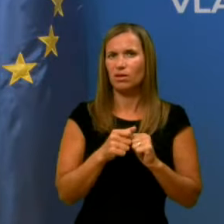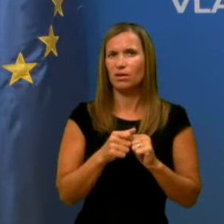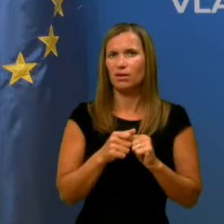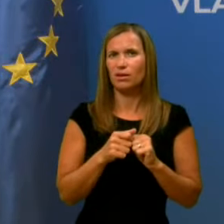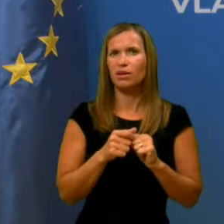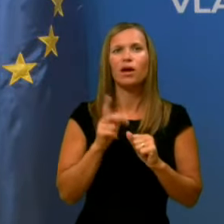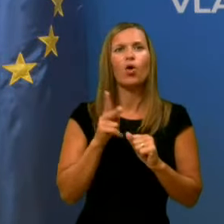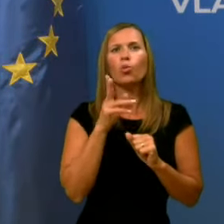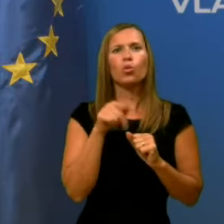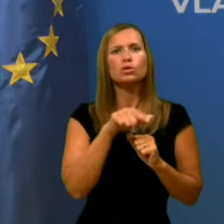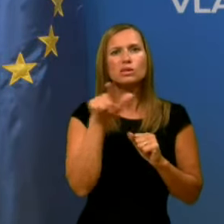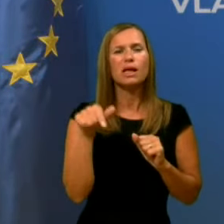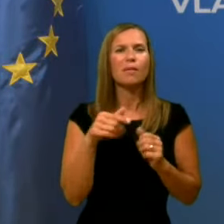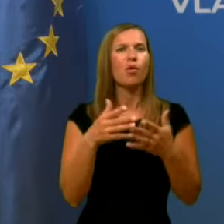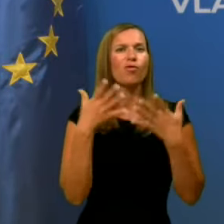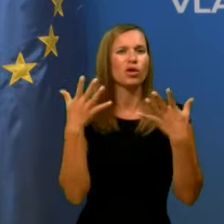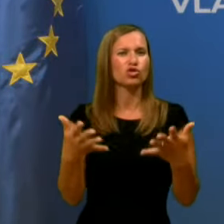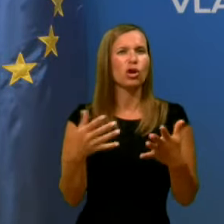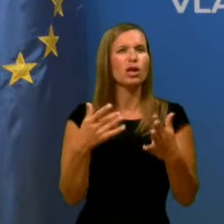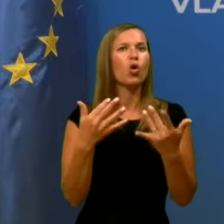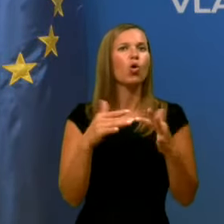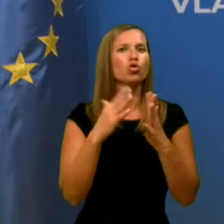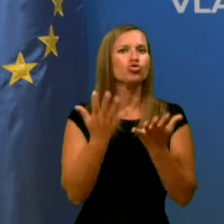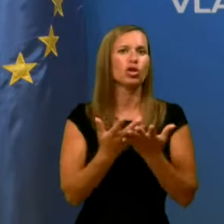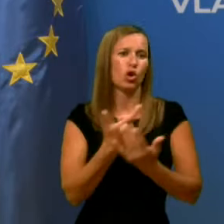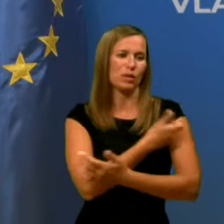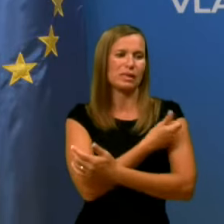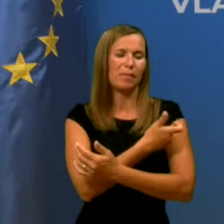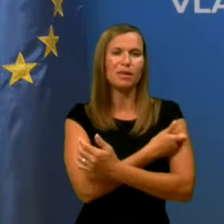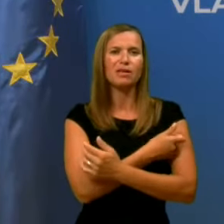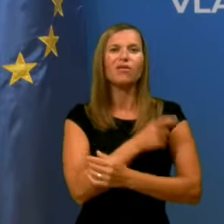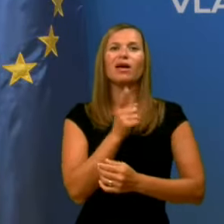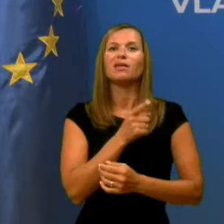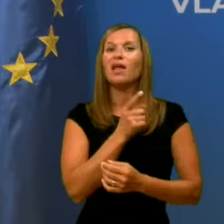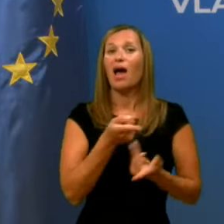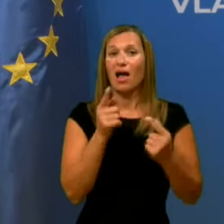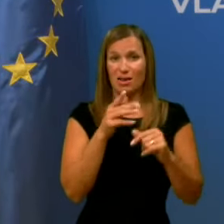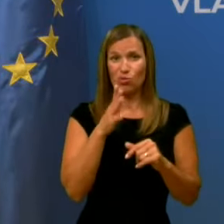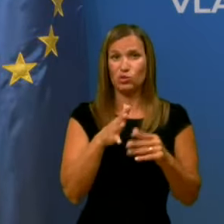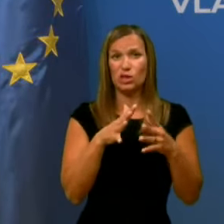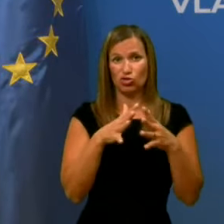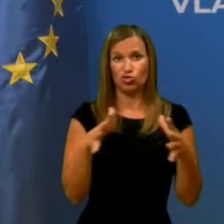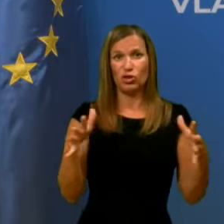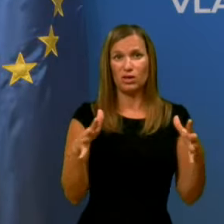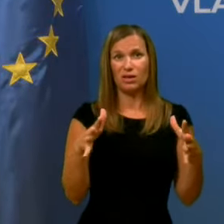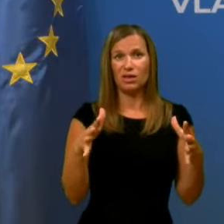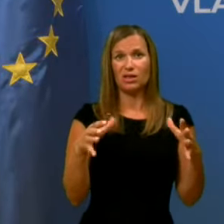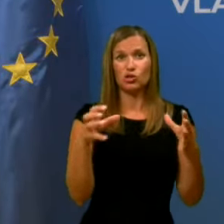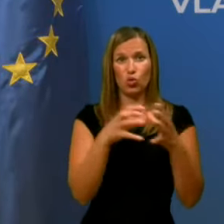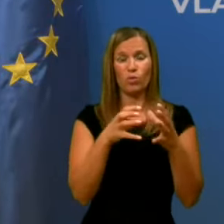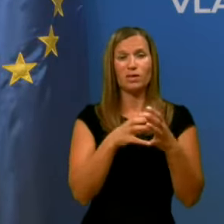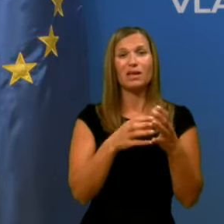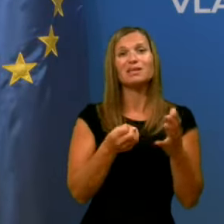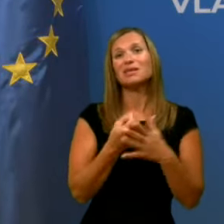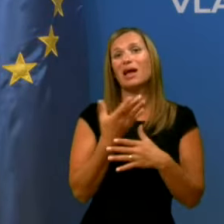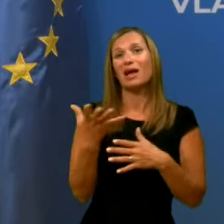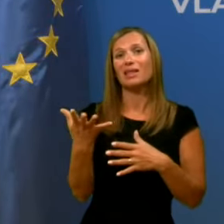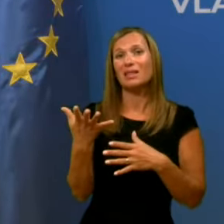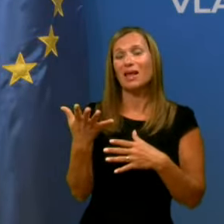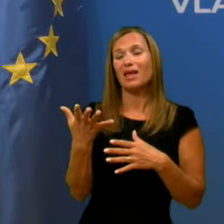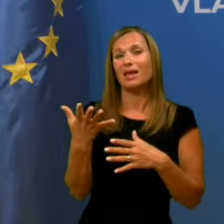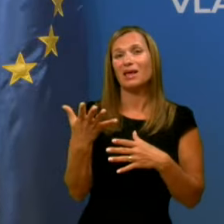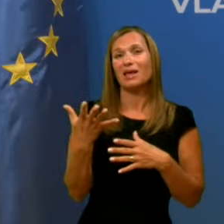kako boste povečali tudi količino cepiva, ki bo navoljo, in ali boste širili skupine, za katera je cepljenje proti gripi